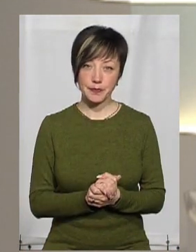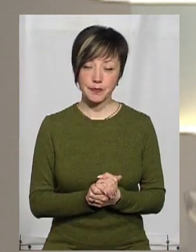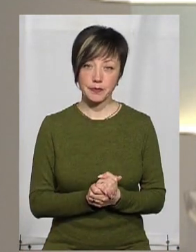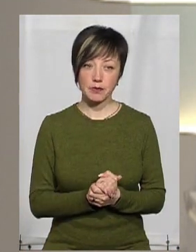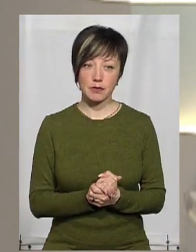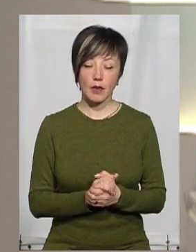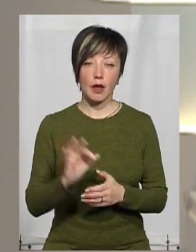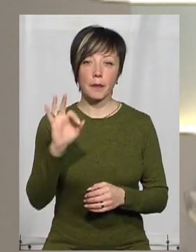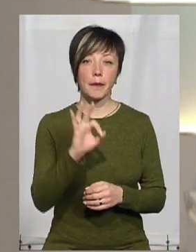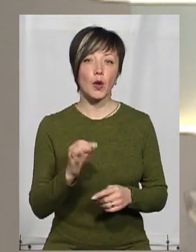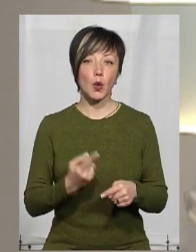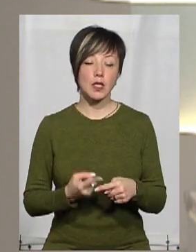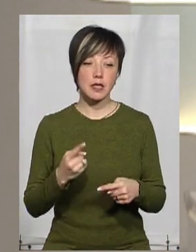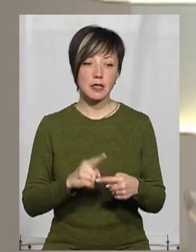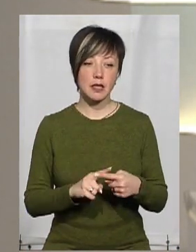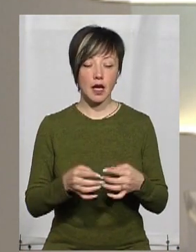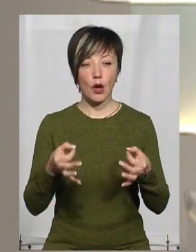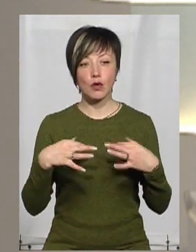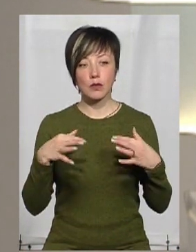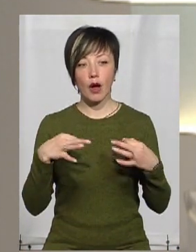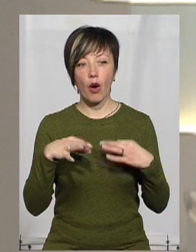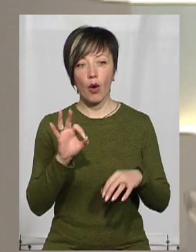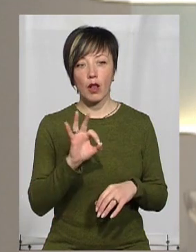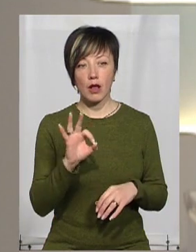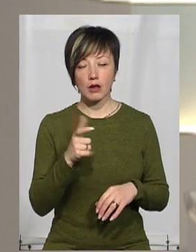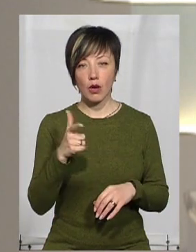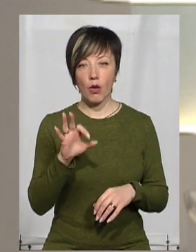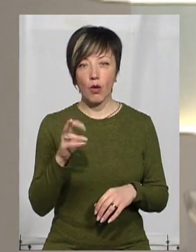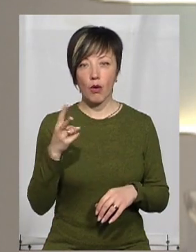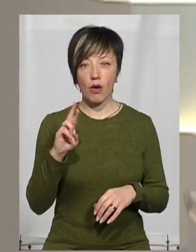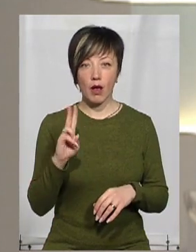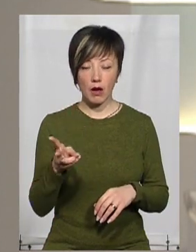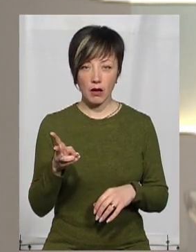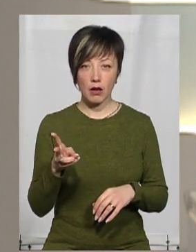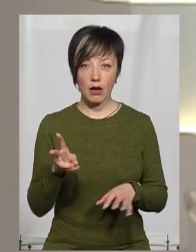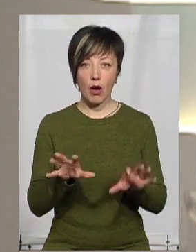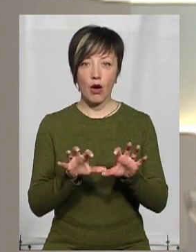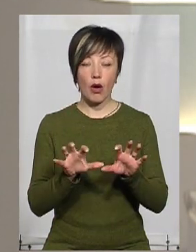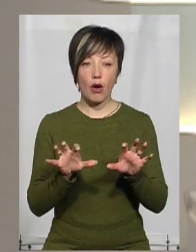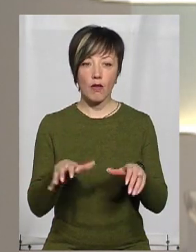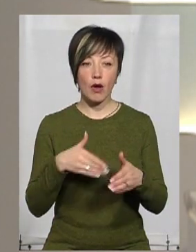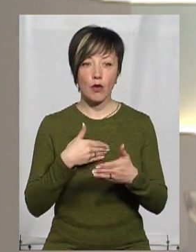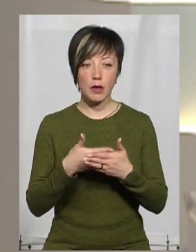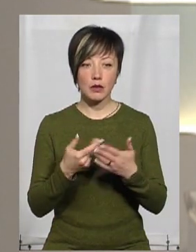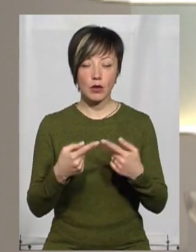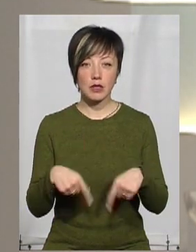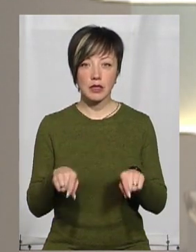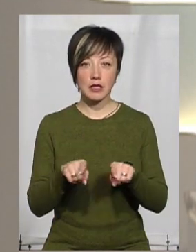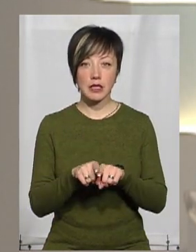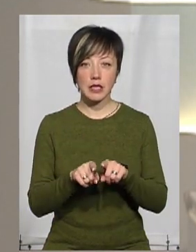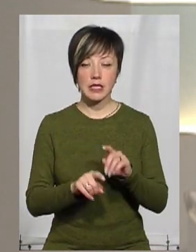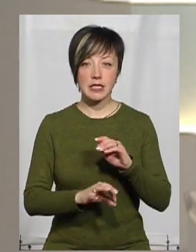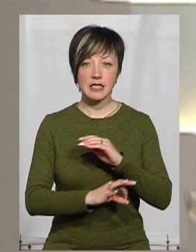Про це нам розповіла Олена Голяк, голова громадської організації